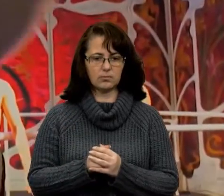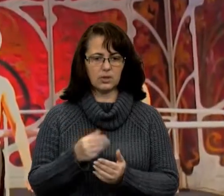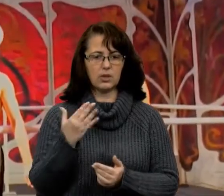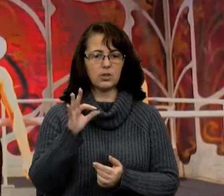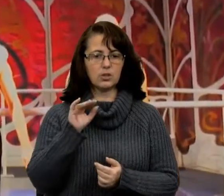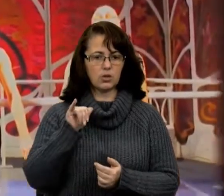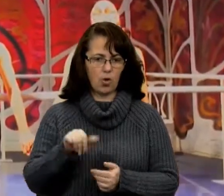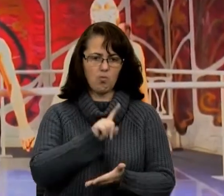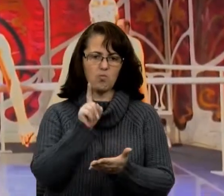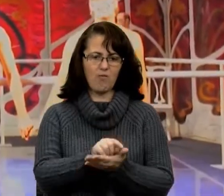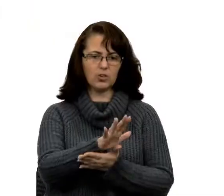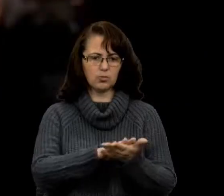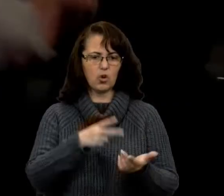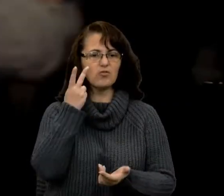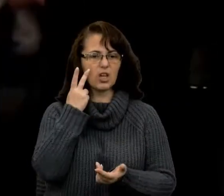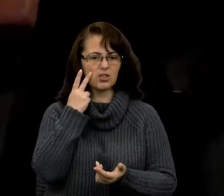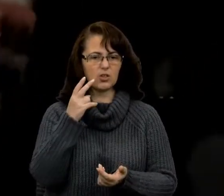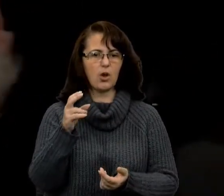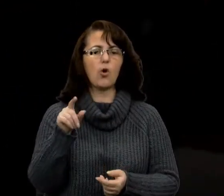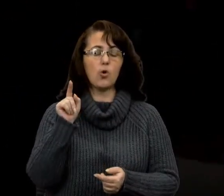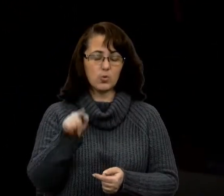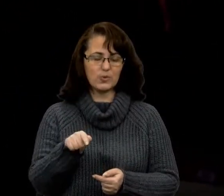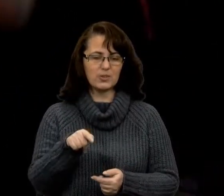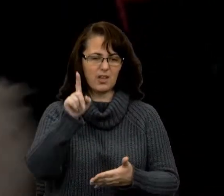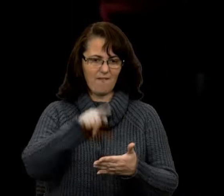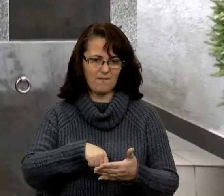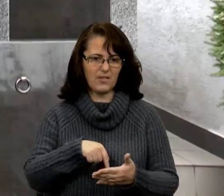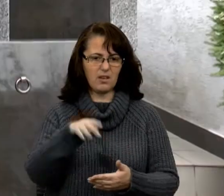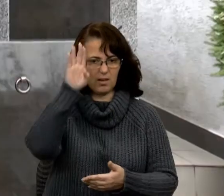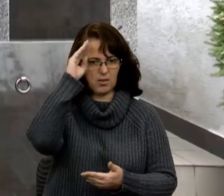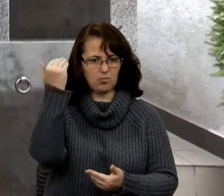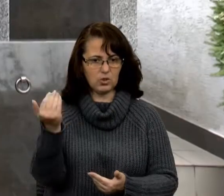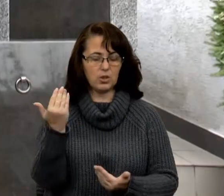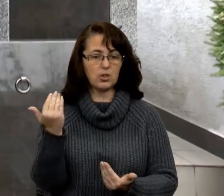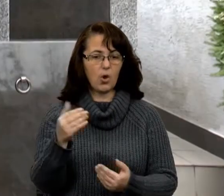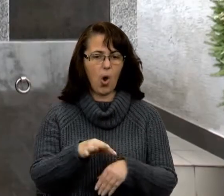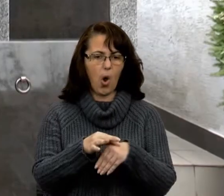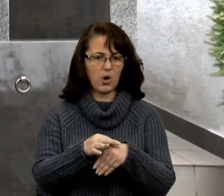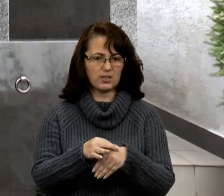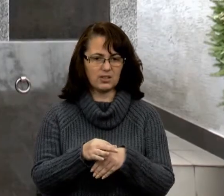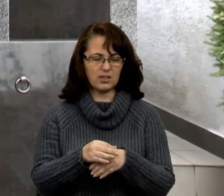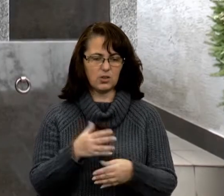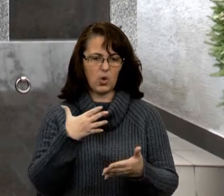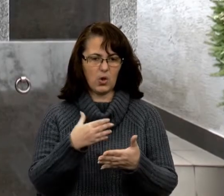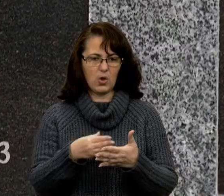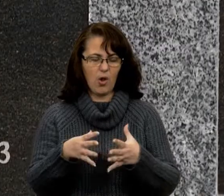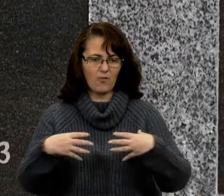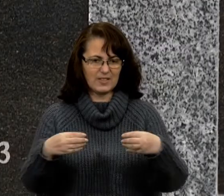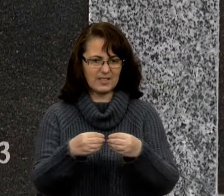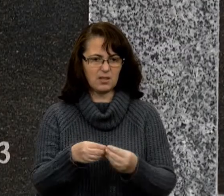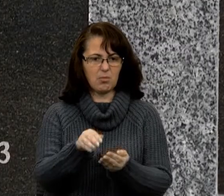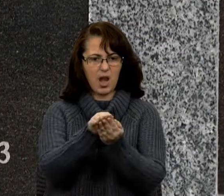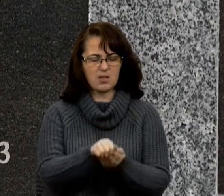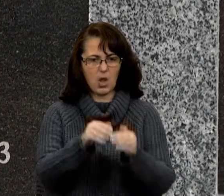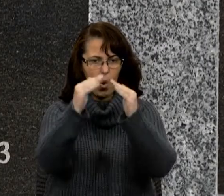повинно продовжуватися завжди. У це вірив Роман Віктюк. Його тіло у сімейній гробниці на Личаківському кладовищі поряд з